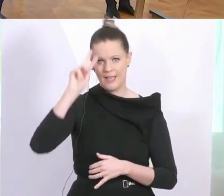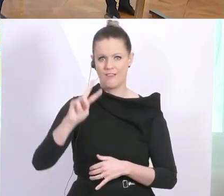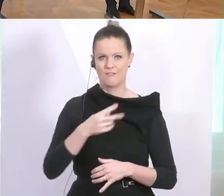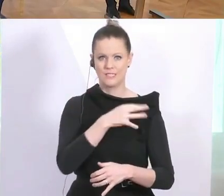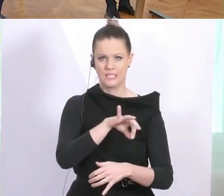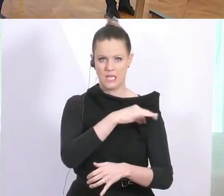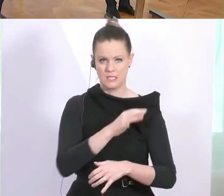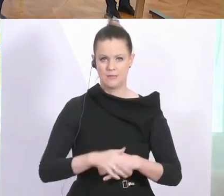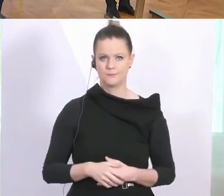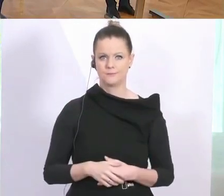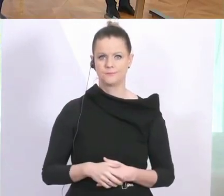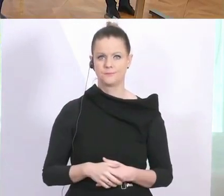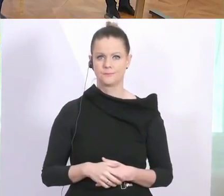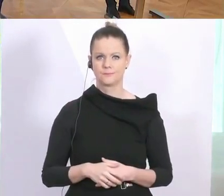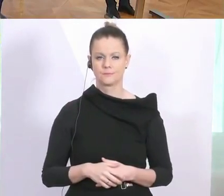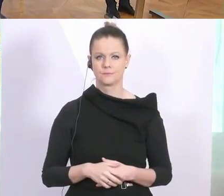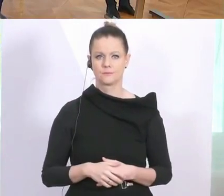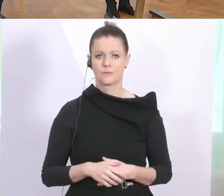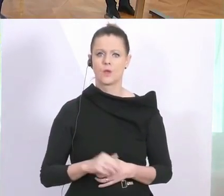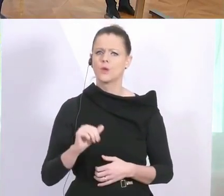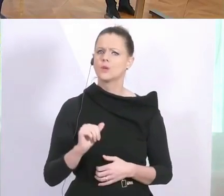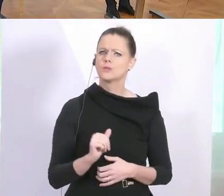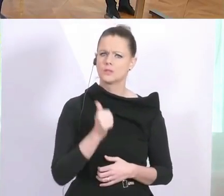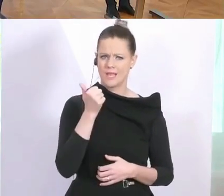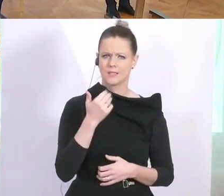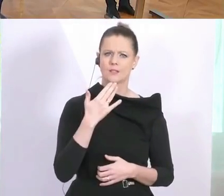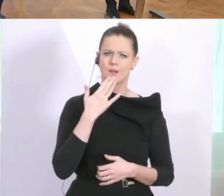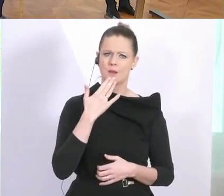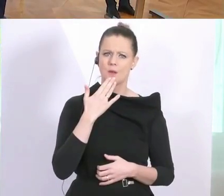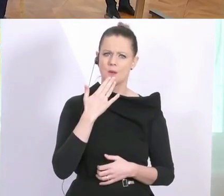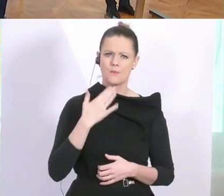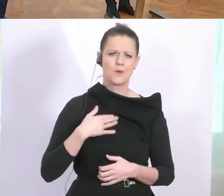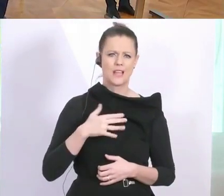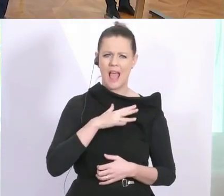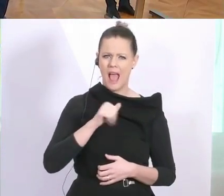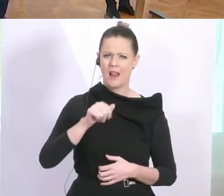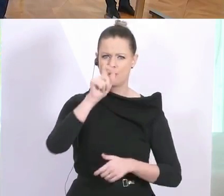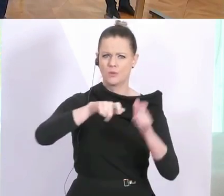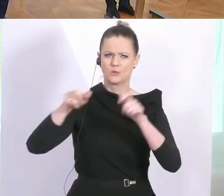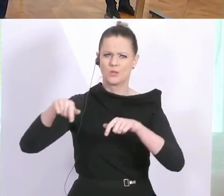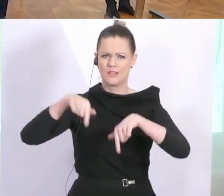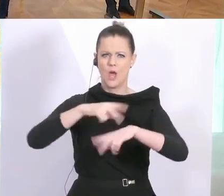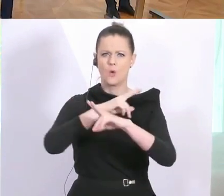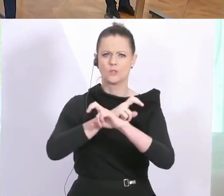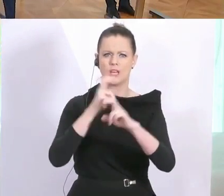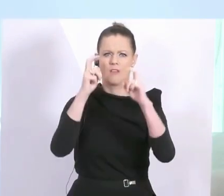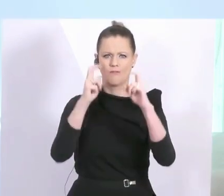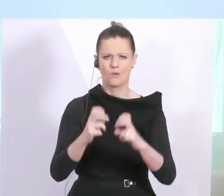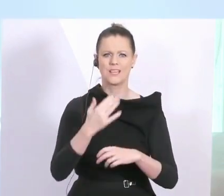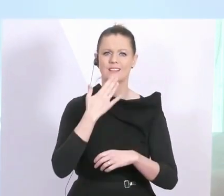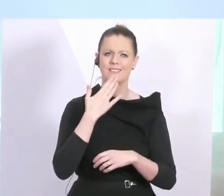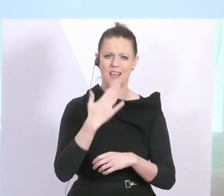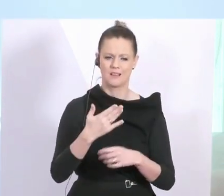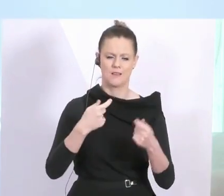Ja, ich möchte mich zunächst bei allen in Österreich Lebenden bedanken, die die Maßnahmen, die